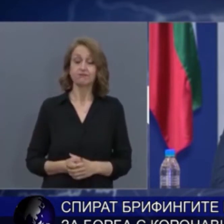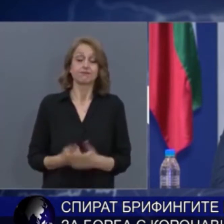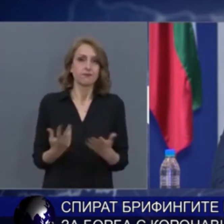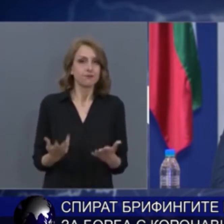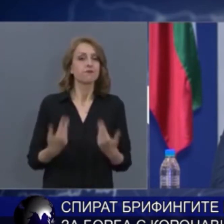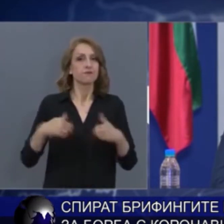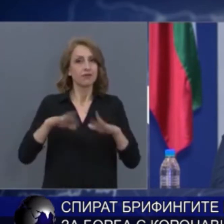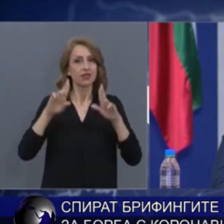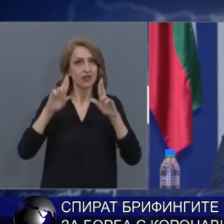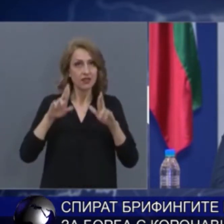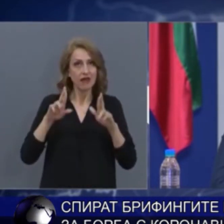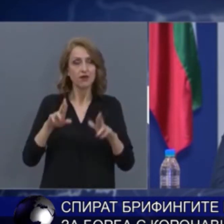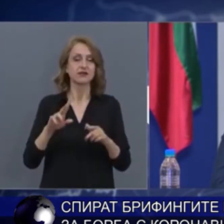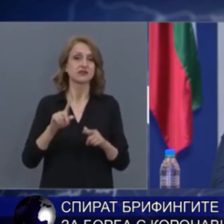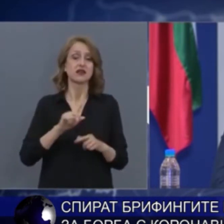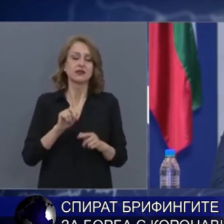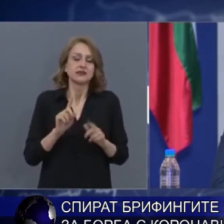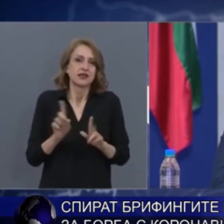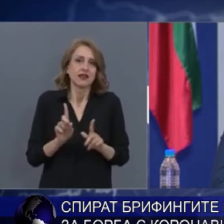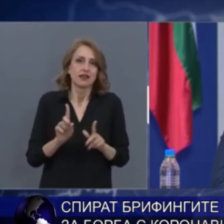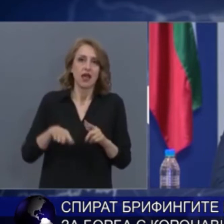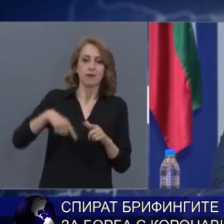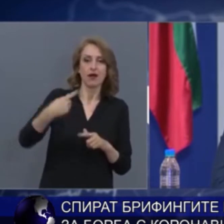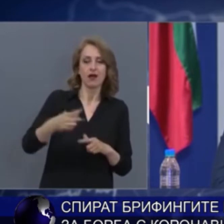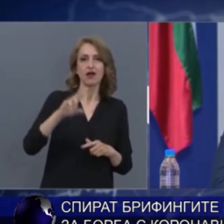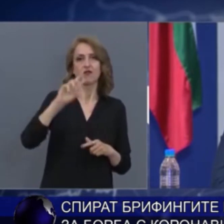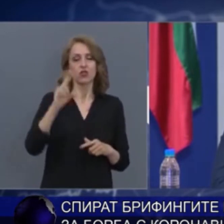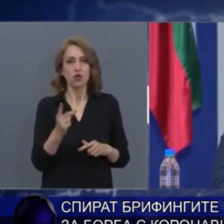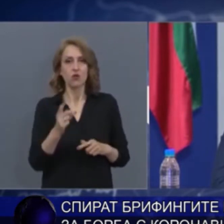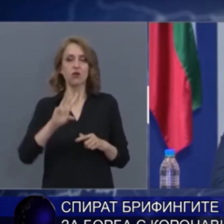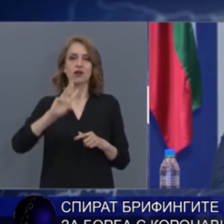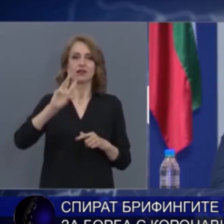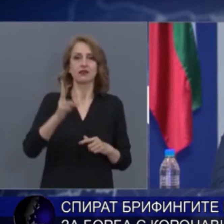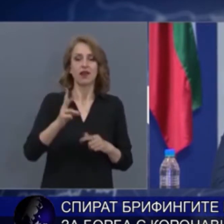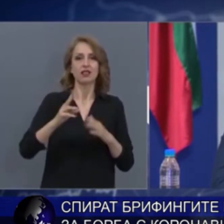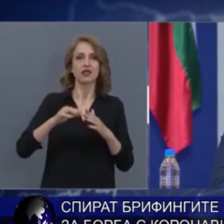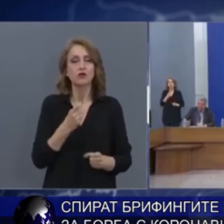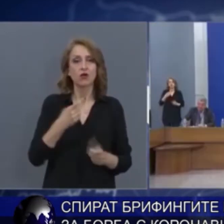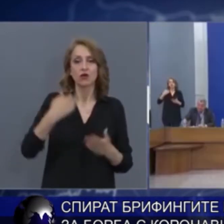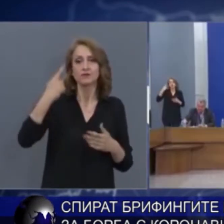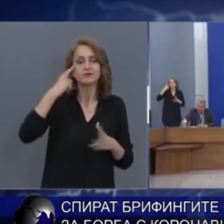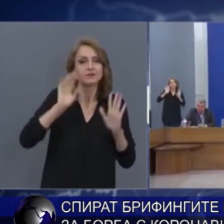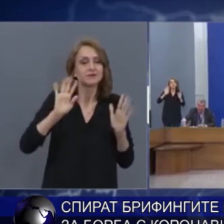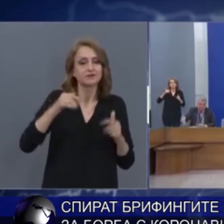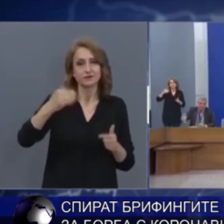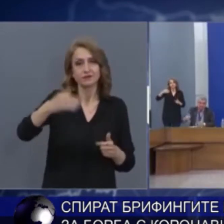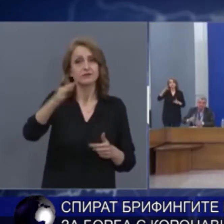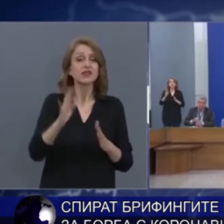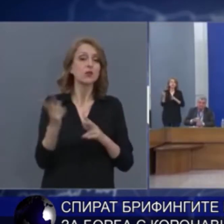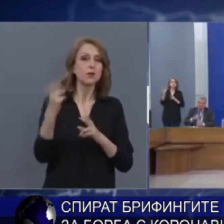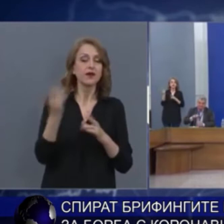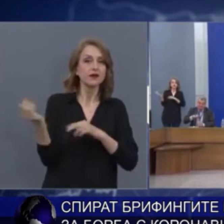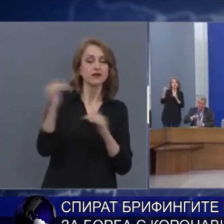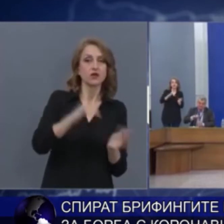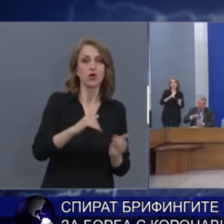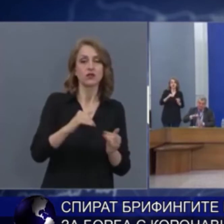Надяваме се да няма втори, трети вълни. Надяваме се всичко това да отихне. По думите на премиера Борисов,